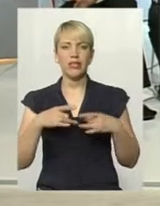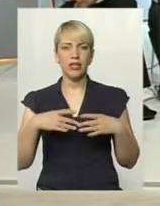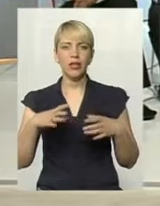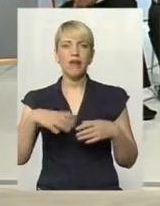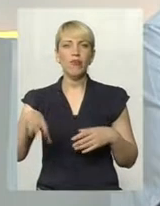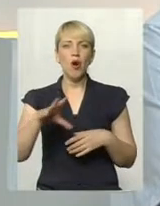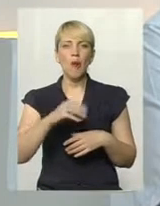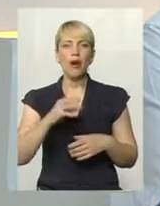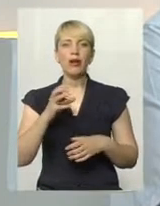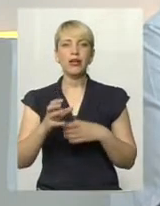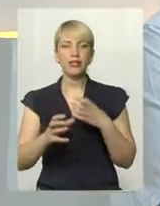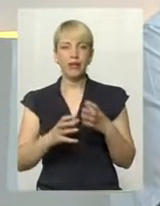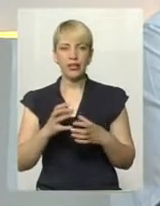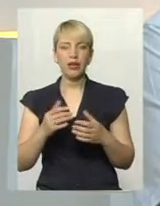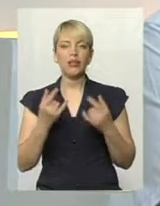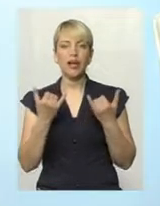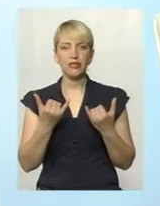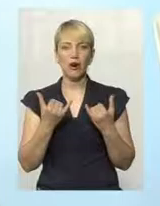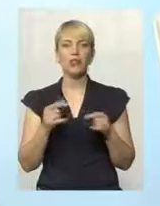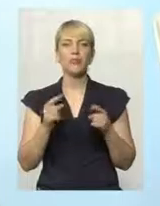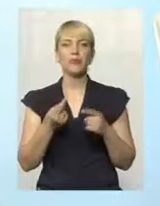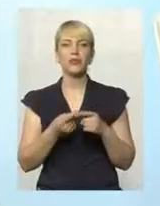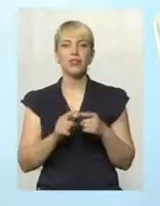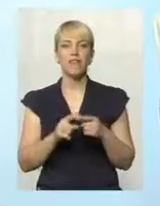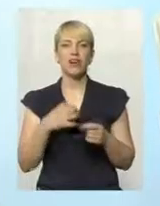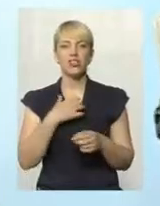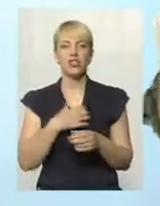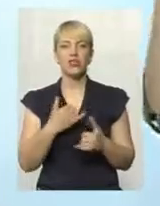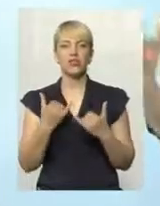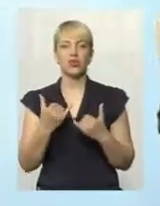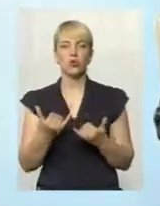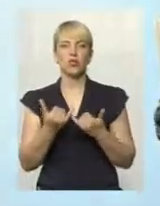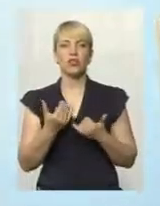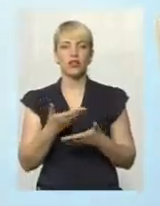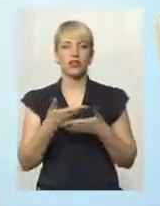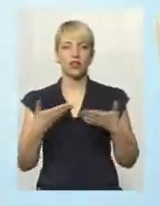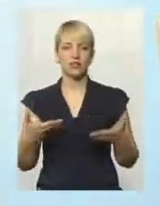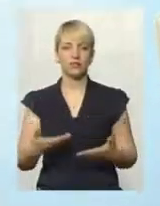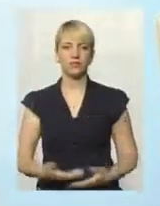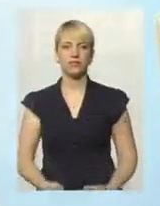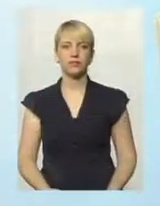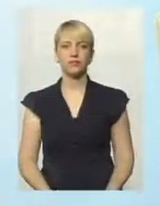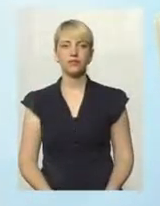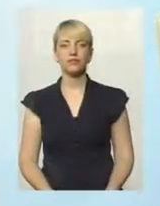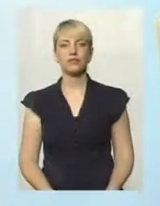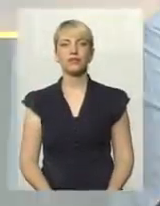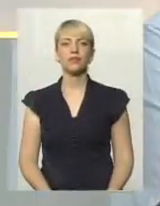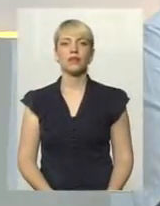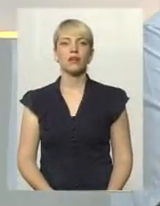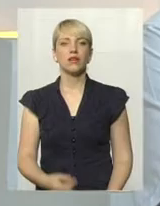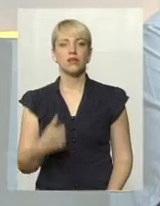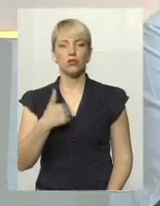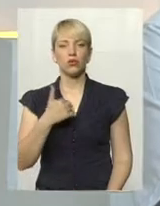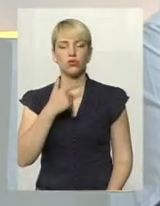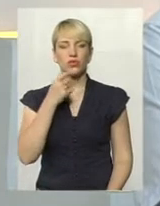всьому світі. На сьогодні? Чому це важливо сьогодні? Для нас, для широкого загалу? Хочу сказати, що